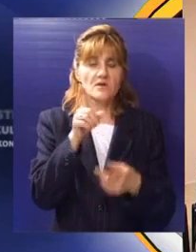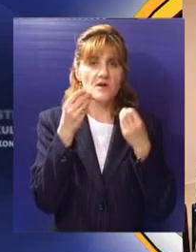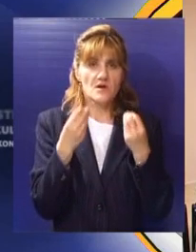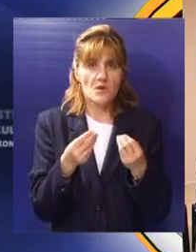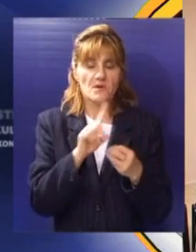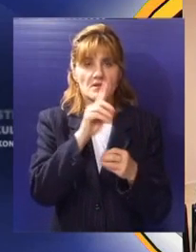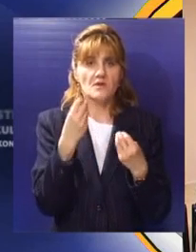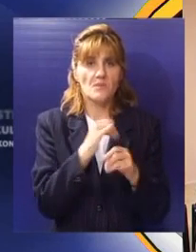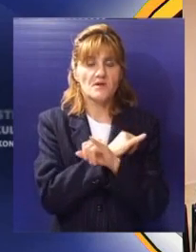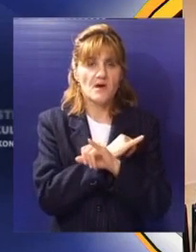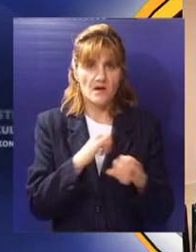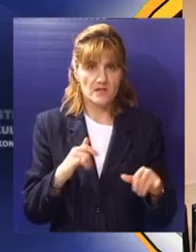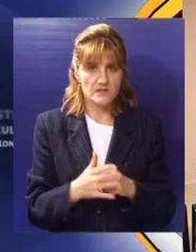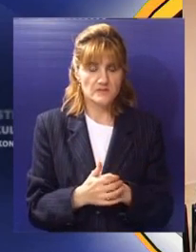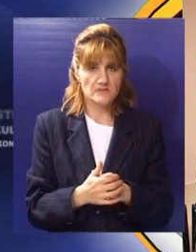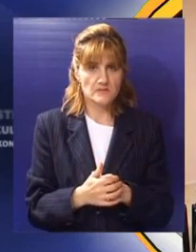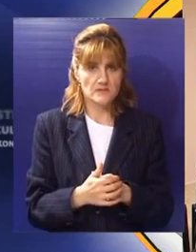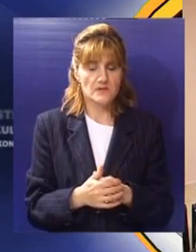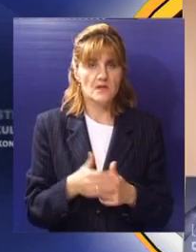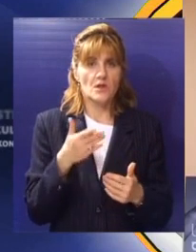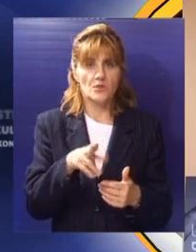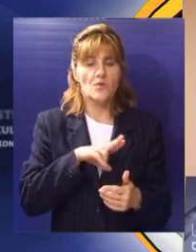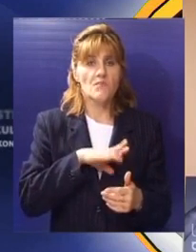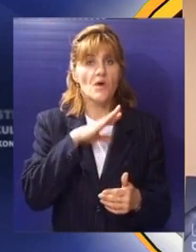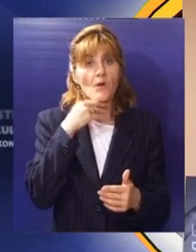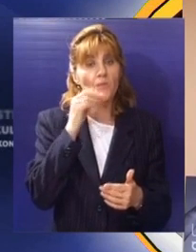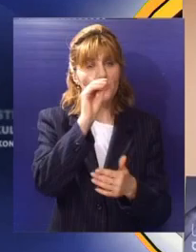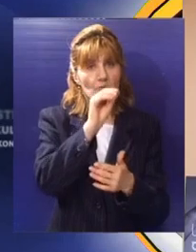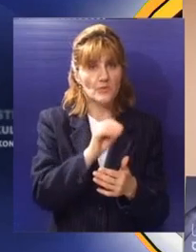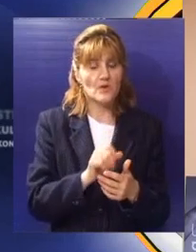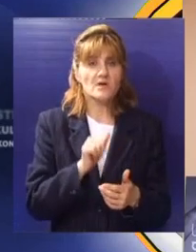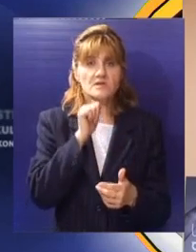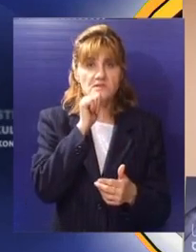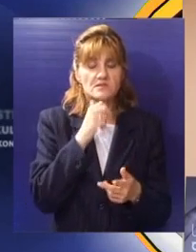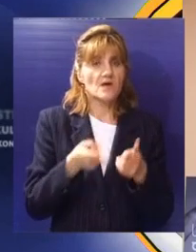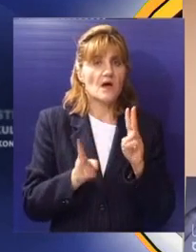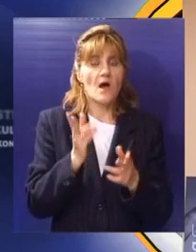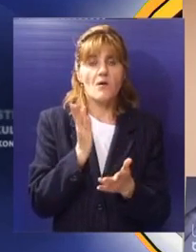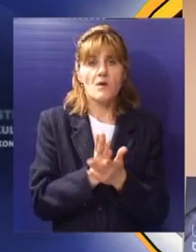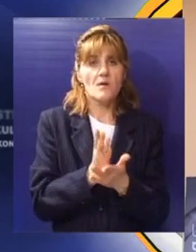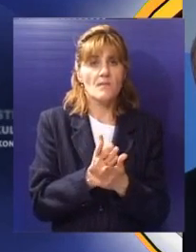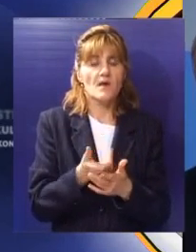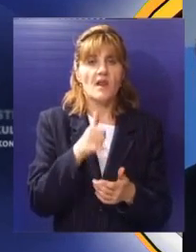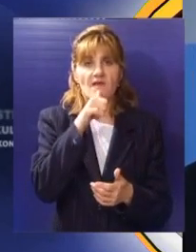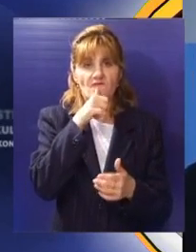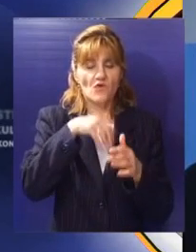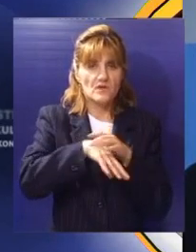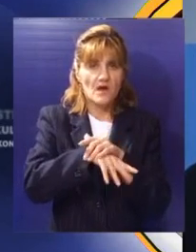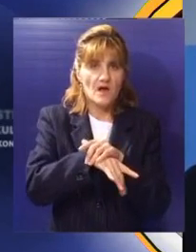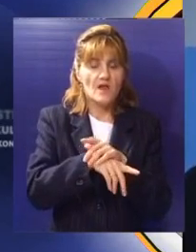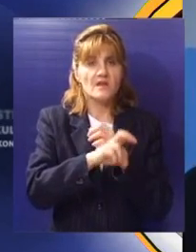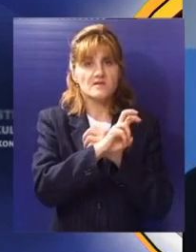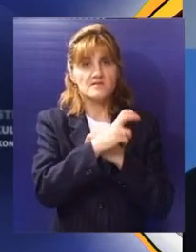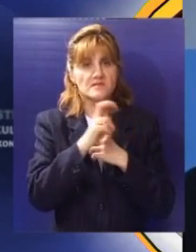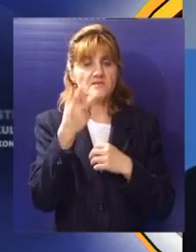bio neracionalan, neefikasan i netransparentan. Iznosi brojne živopisne podatke kao na primjer da je rasprava oko uvođenja kanalizacionog